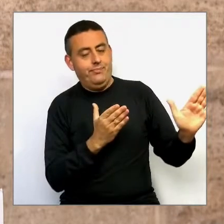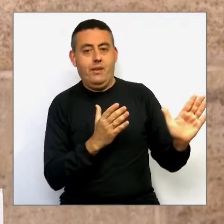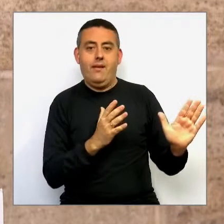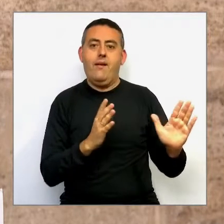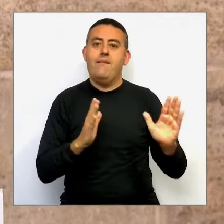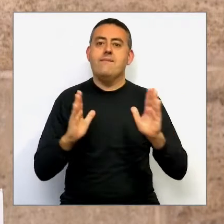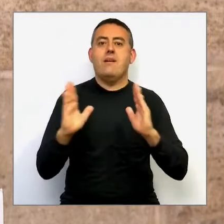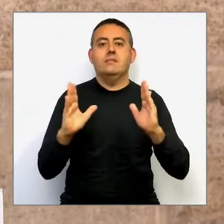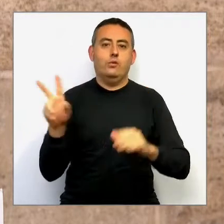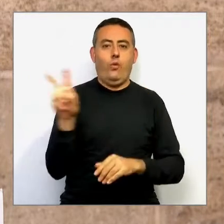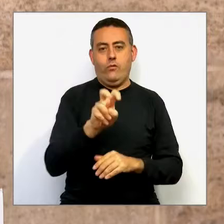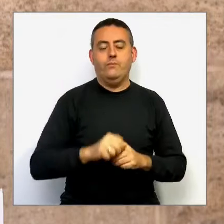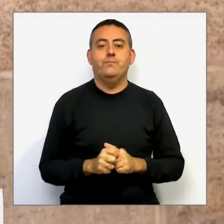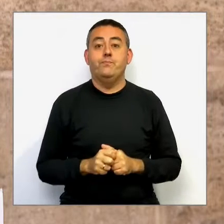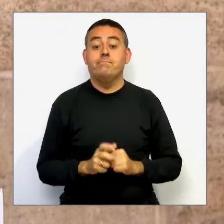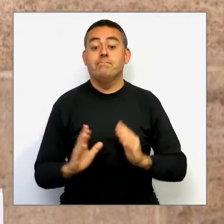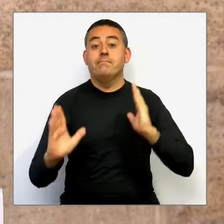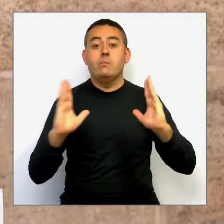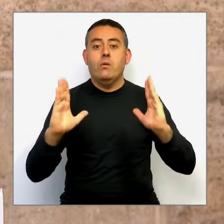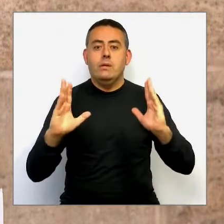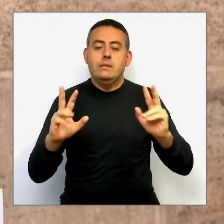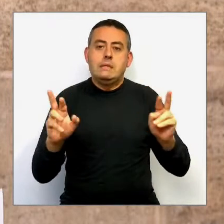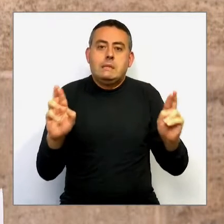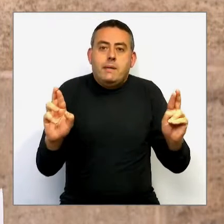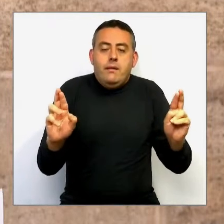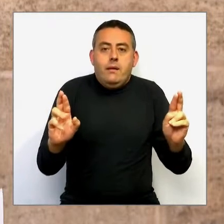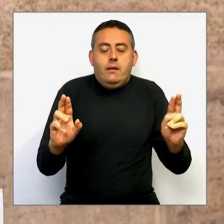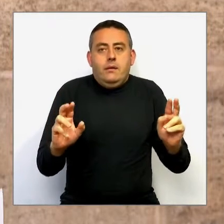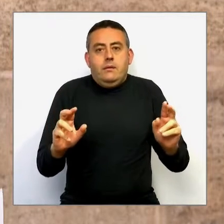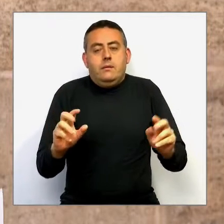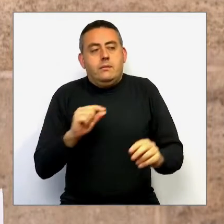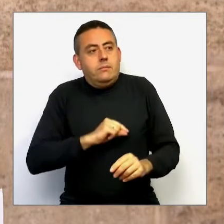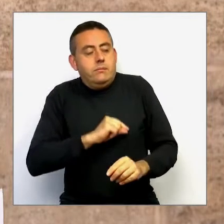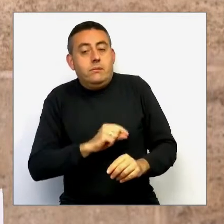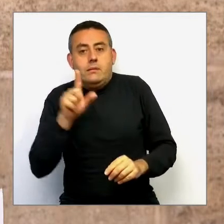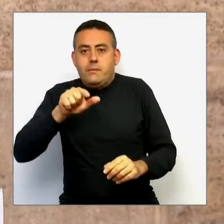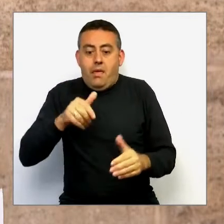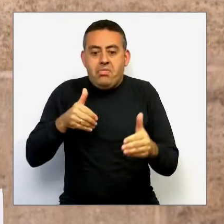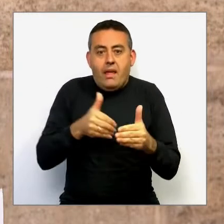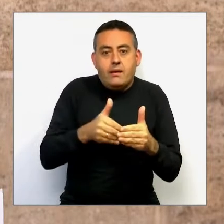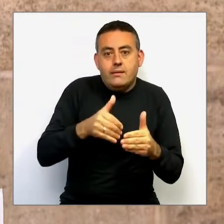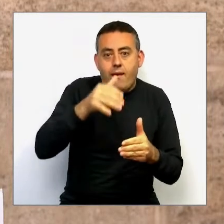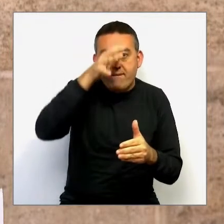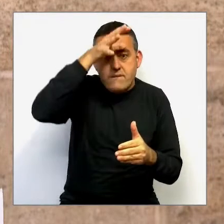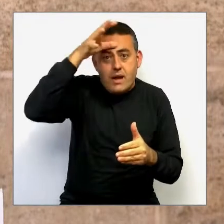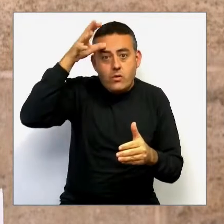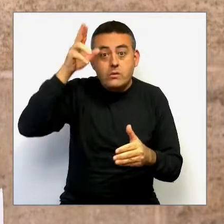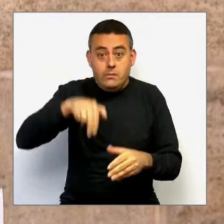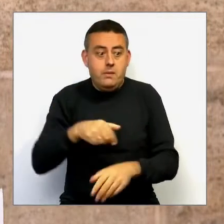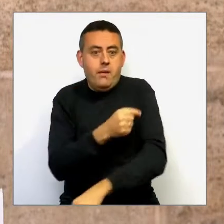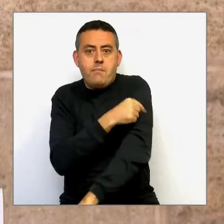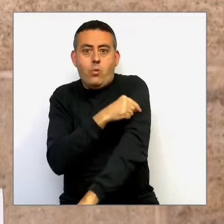temps sense dubte d'esperança, marcat per la proximitat de l'estiu i l'abans de la vacunació.